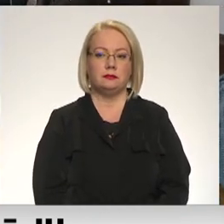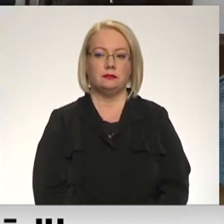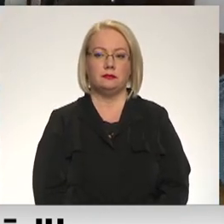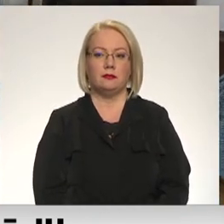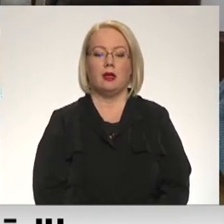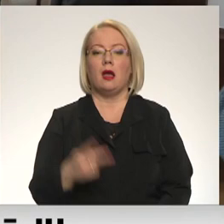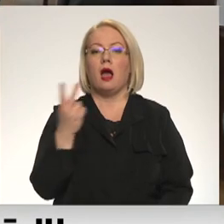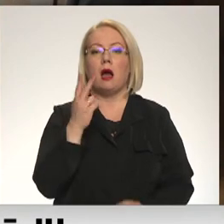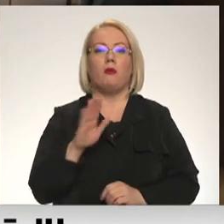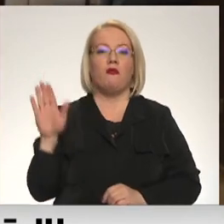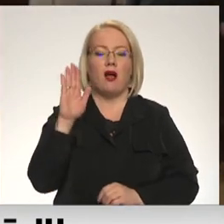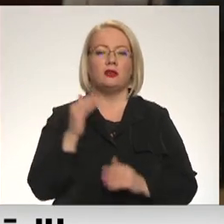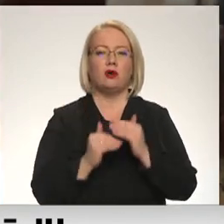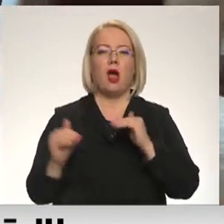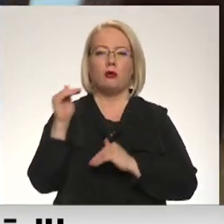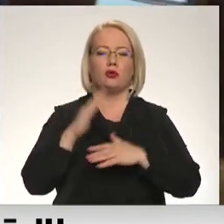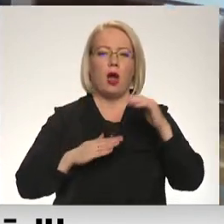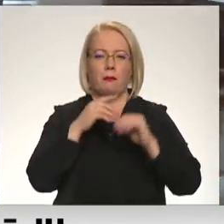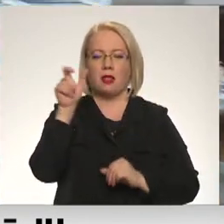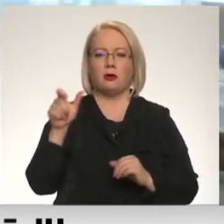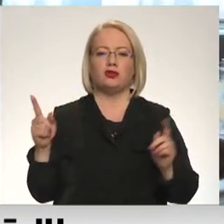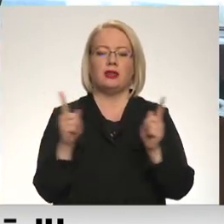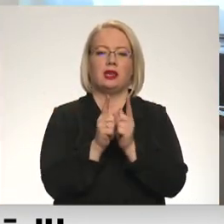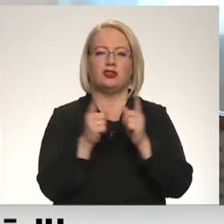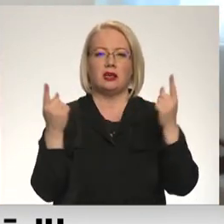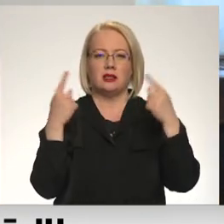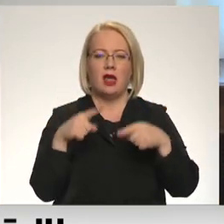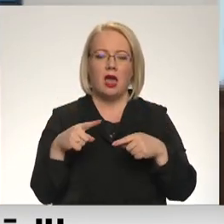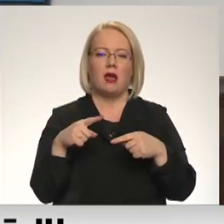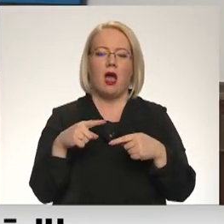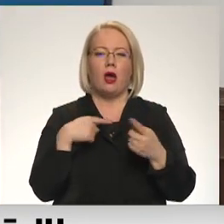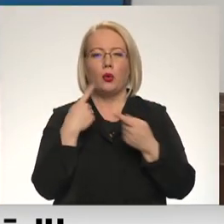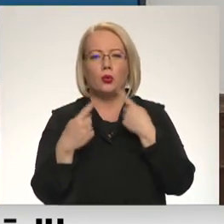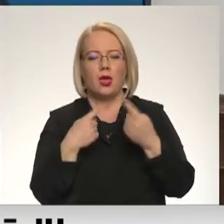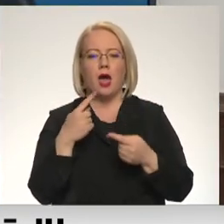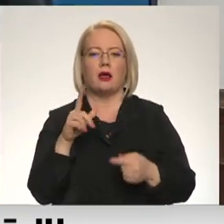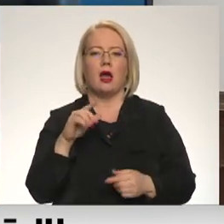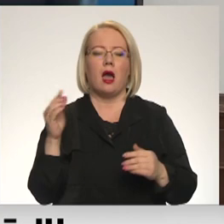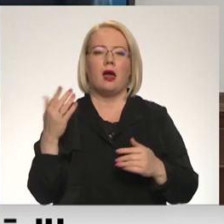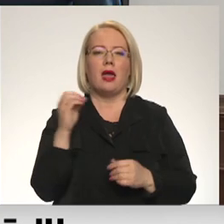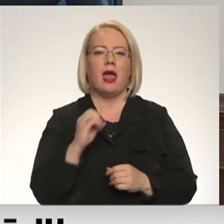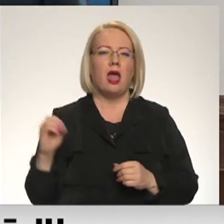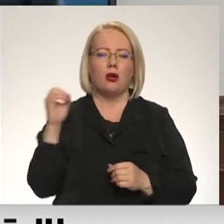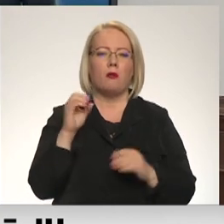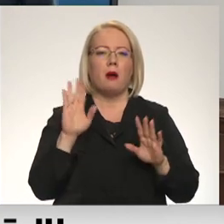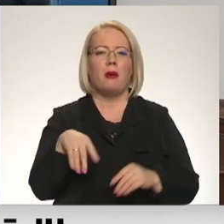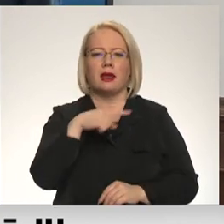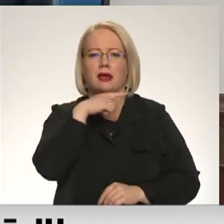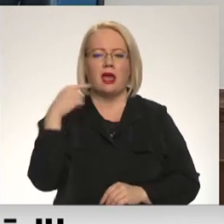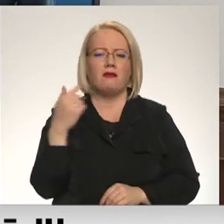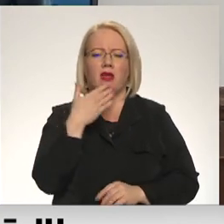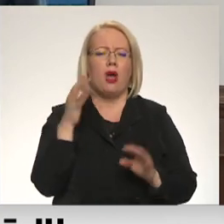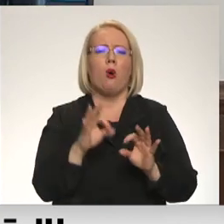Abu valsts augstāko amatpersonu tikšanās laikās priests, ka pat laban rietuma pasaulē par Krieviju vairs nav